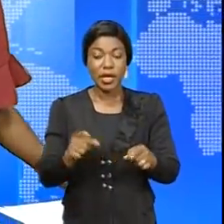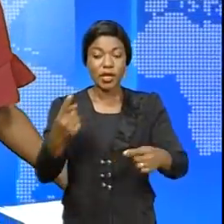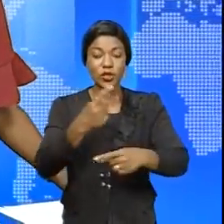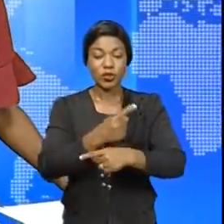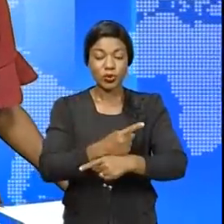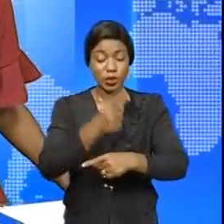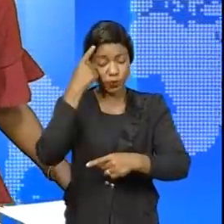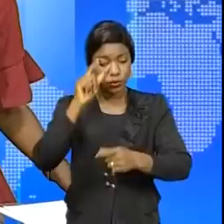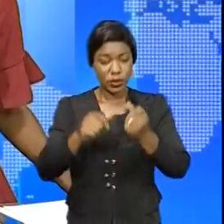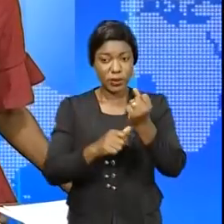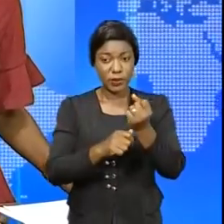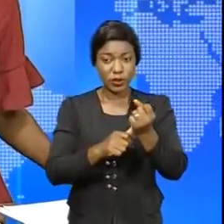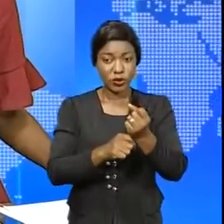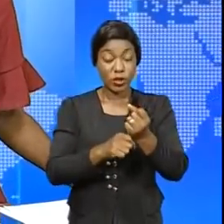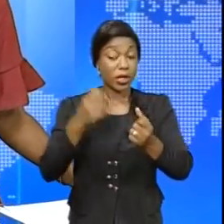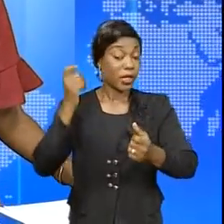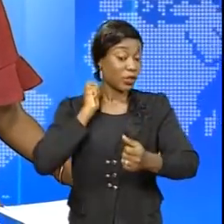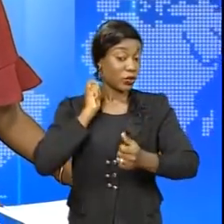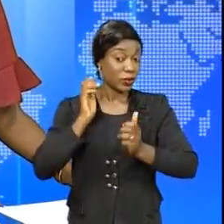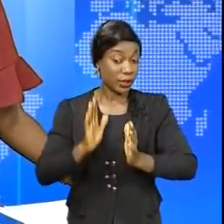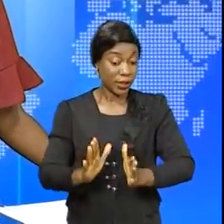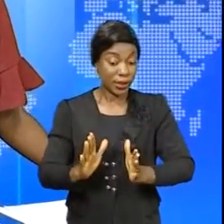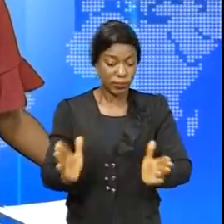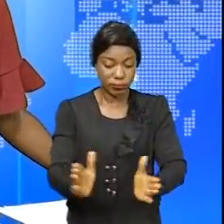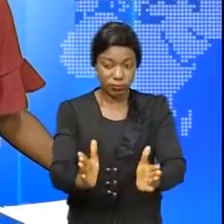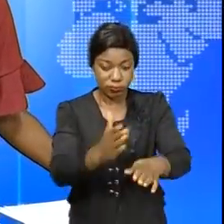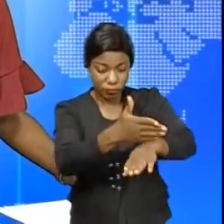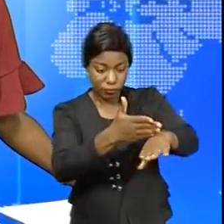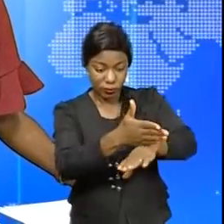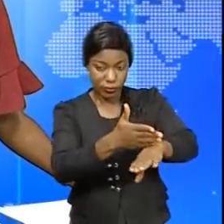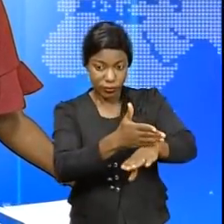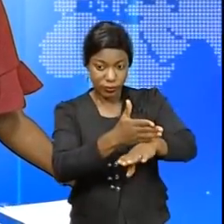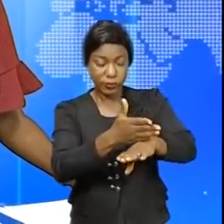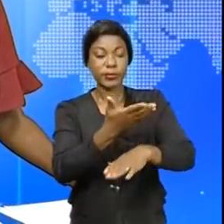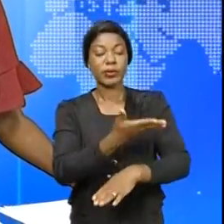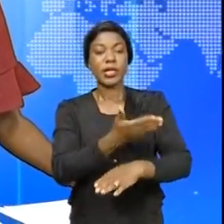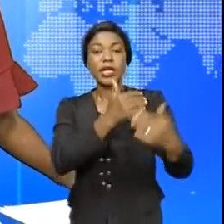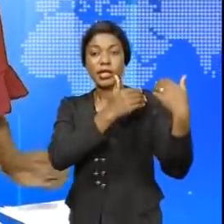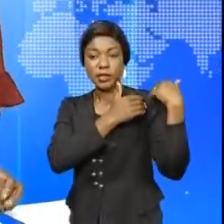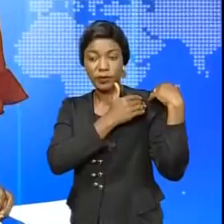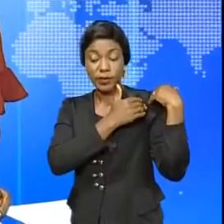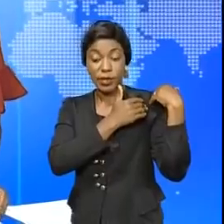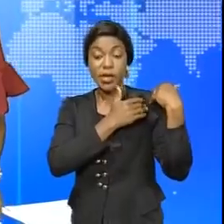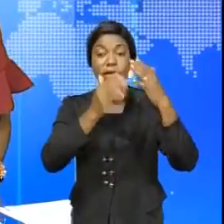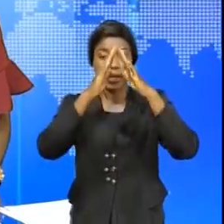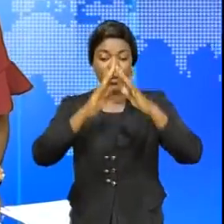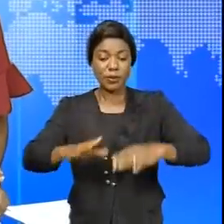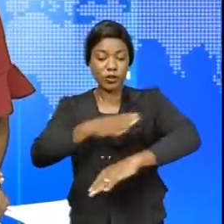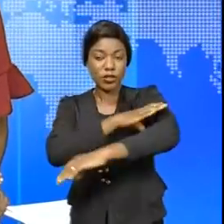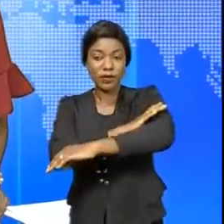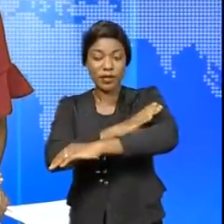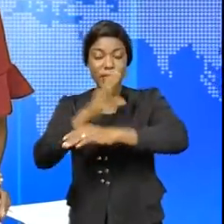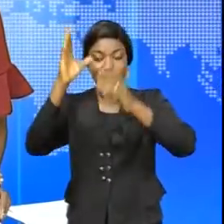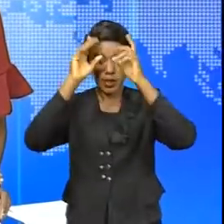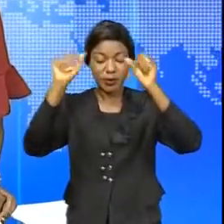vétérinaires, journées axées sur l'état de lieu de la profession des vétérinaires. chef de la maison civile du président de la République